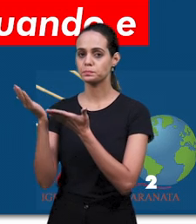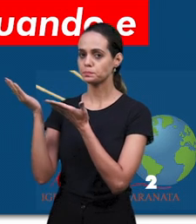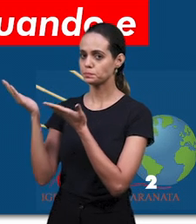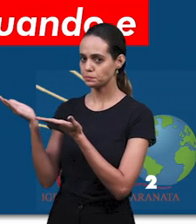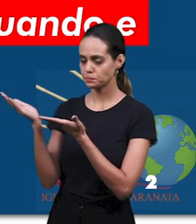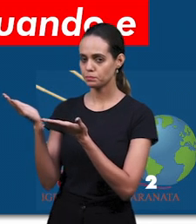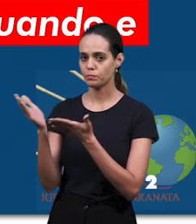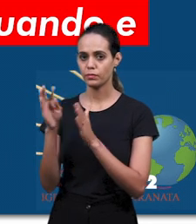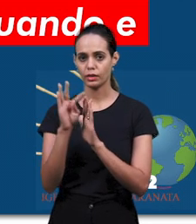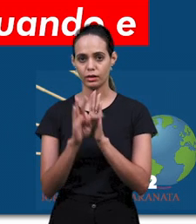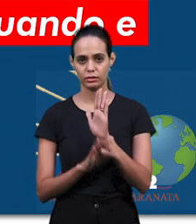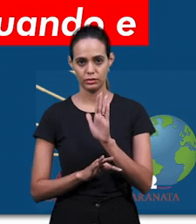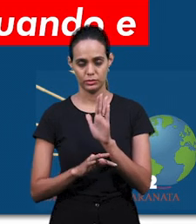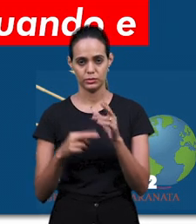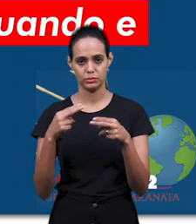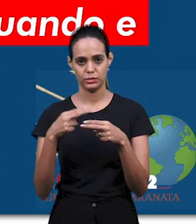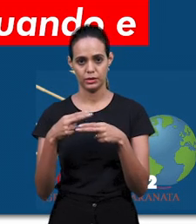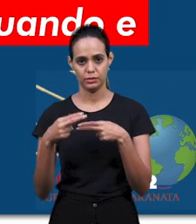стих.